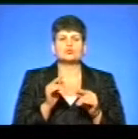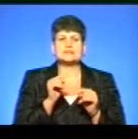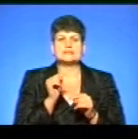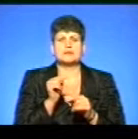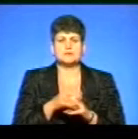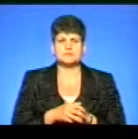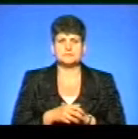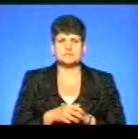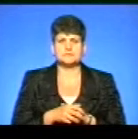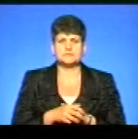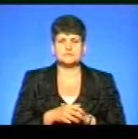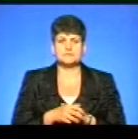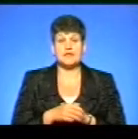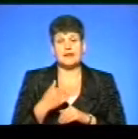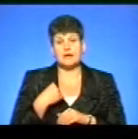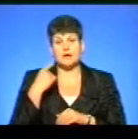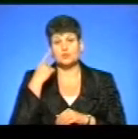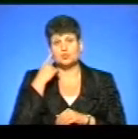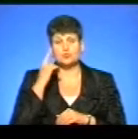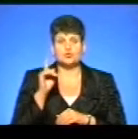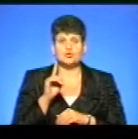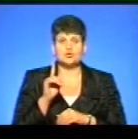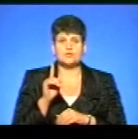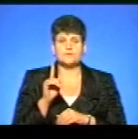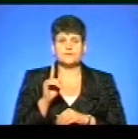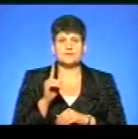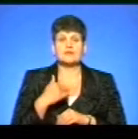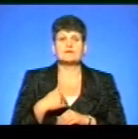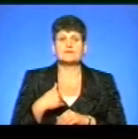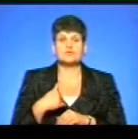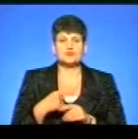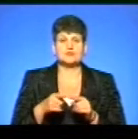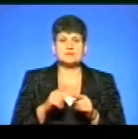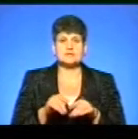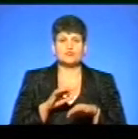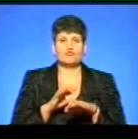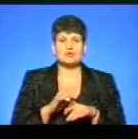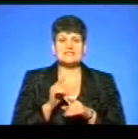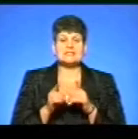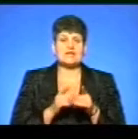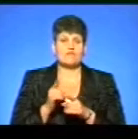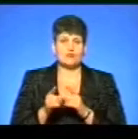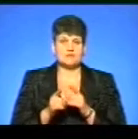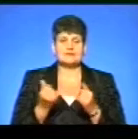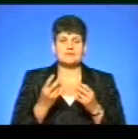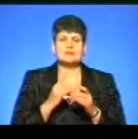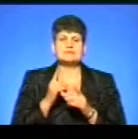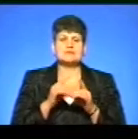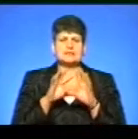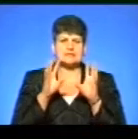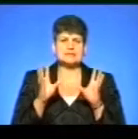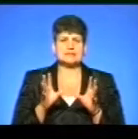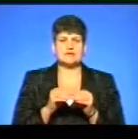пацієнтом? Ну, я думаю, що... Дивіться, для чого все ж таки проводиться реформа? Змінити взагалом...